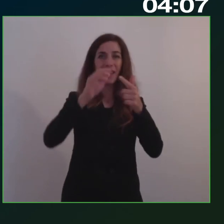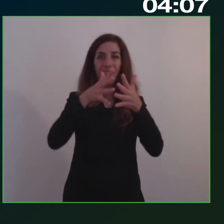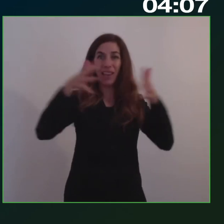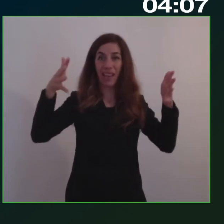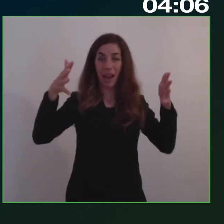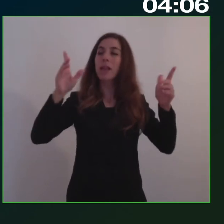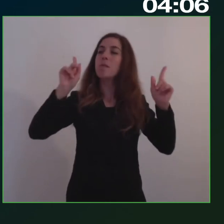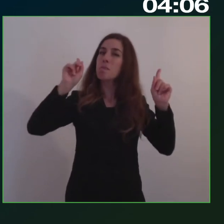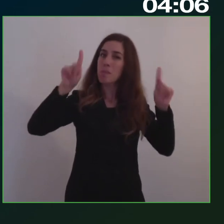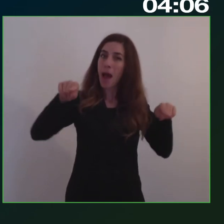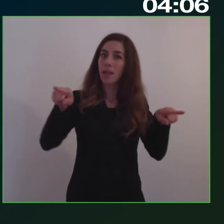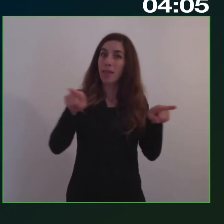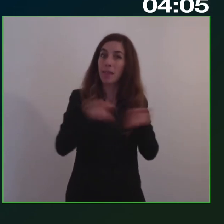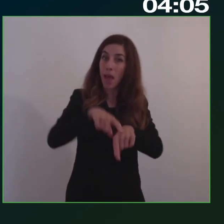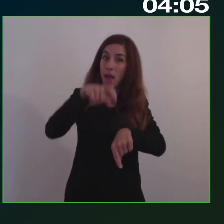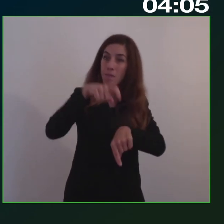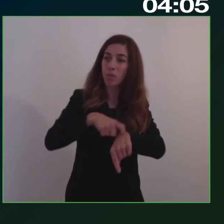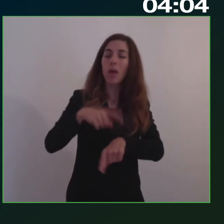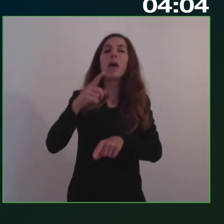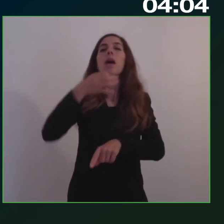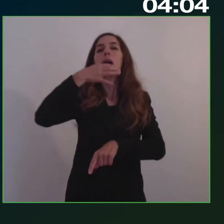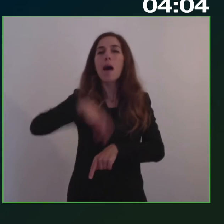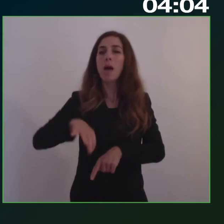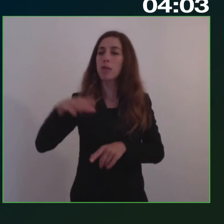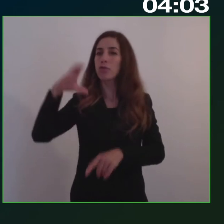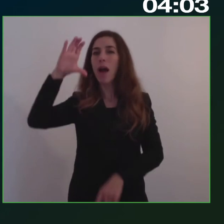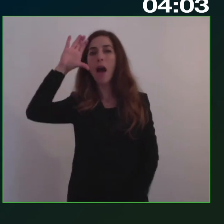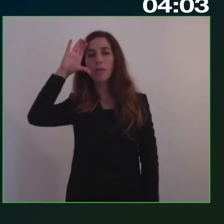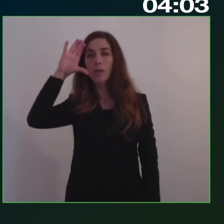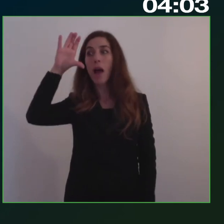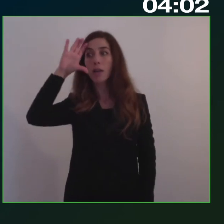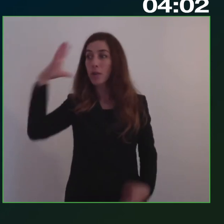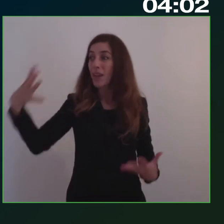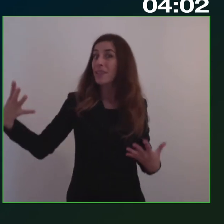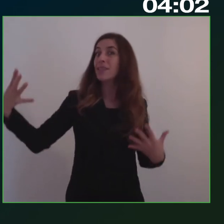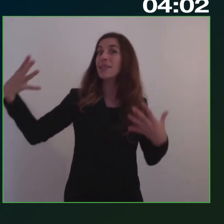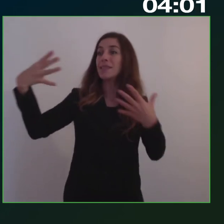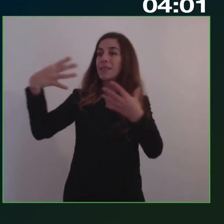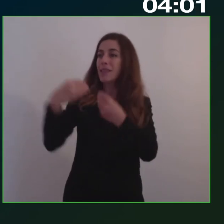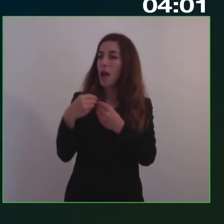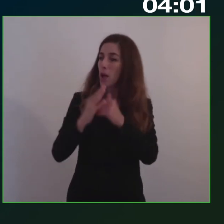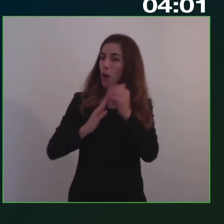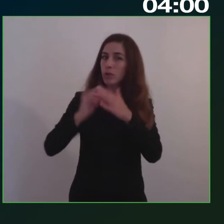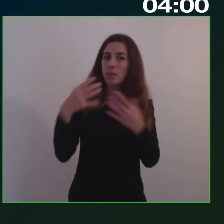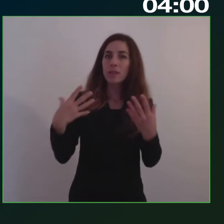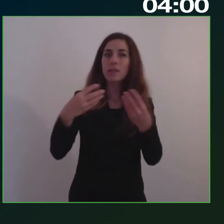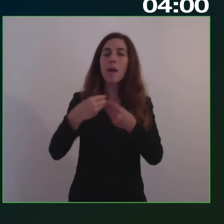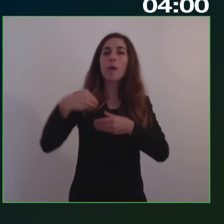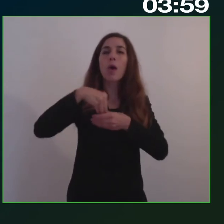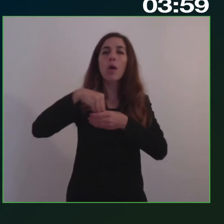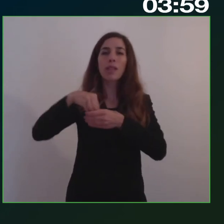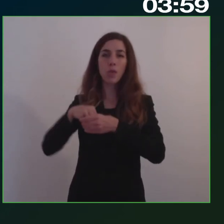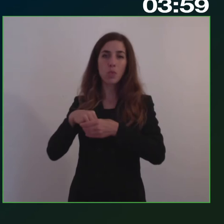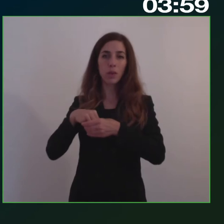ascoltare e di costruire insieme i contenuti articolati. Per essere ancora una volta